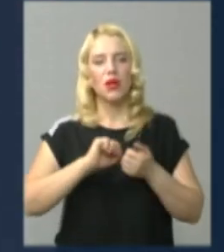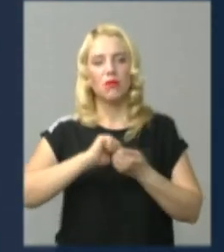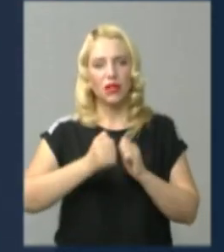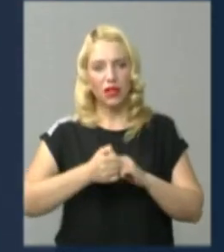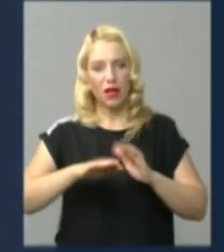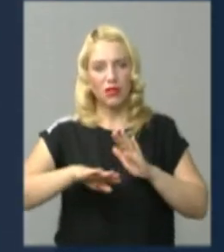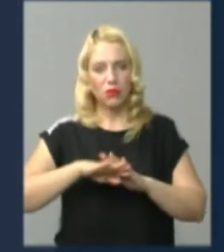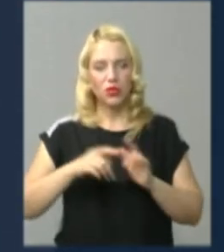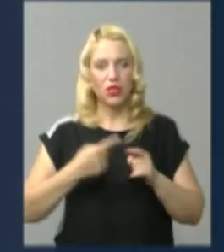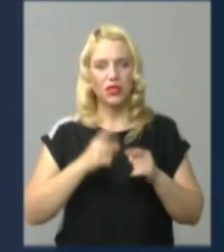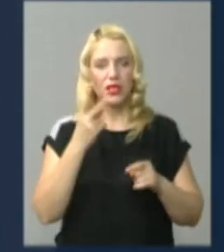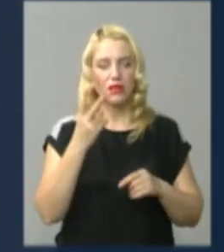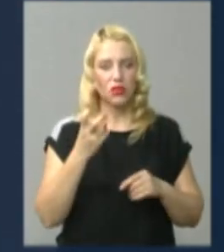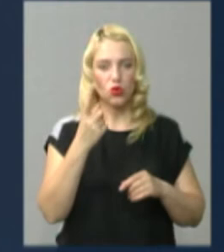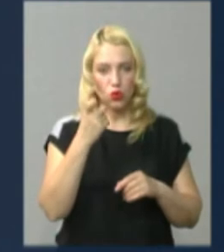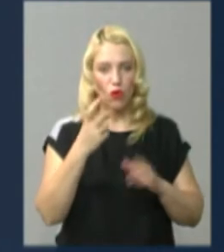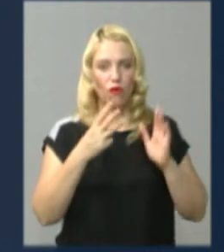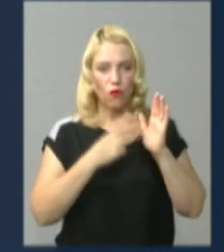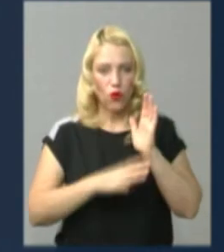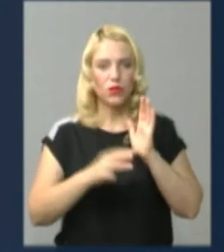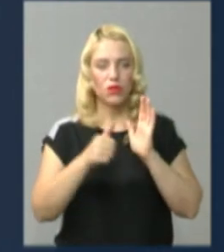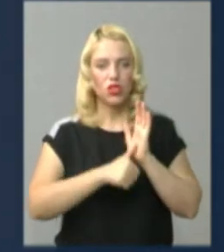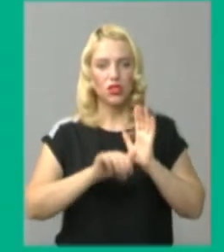Кам'янці-Подільському – 186 випадків.